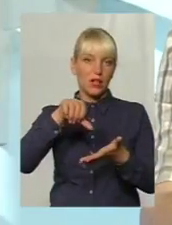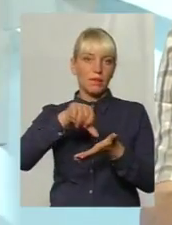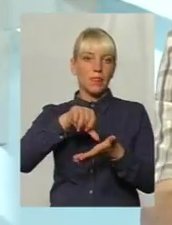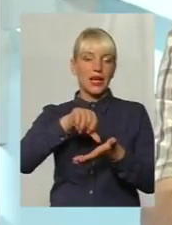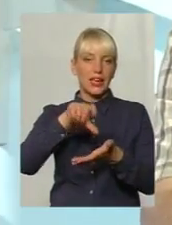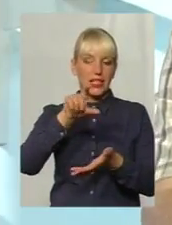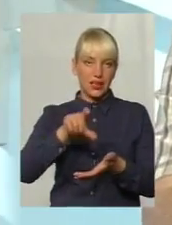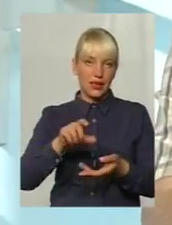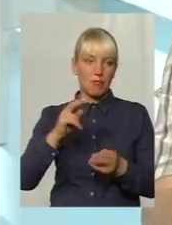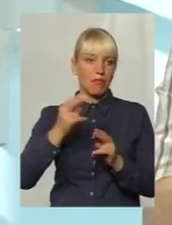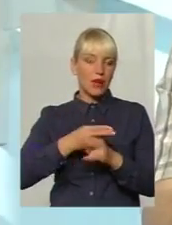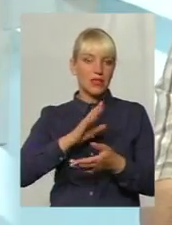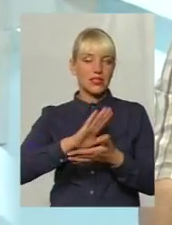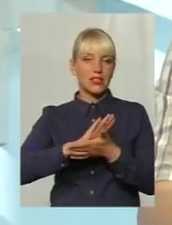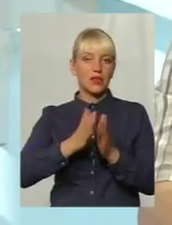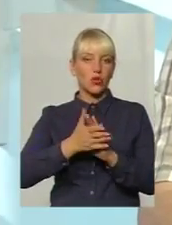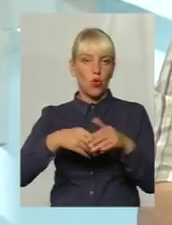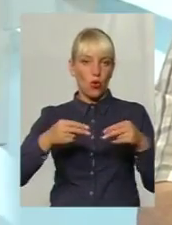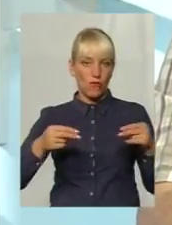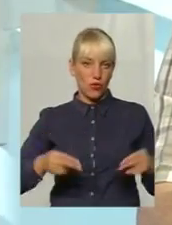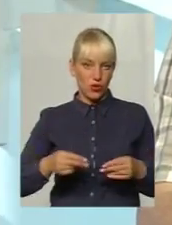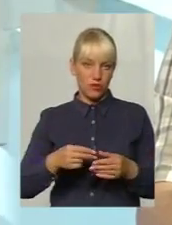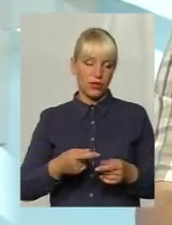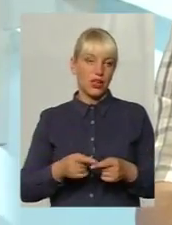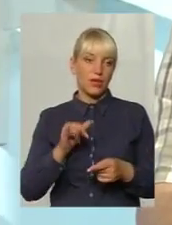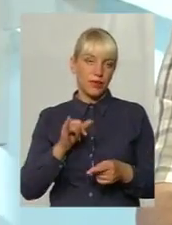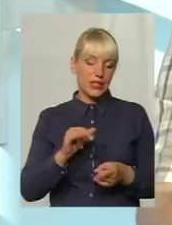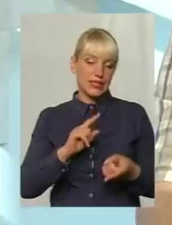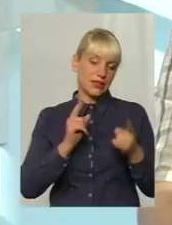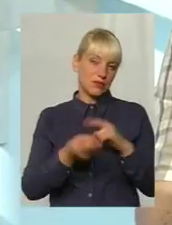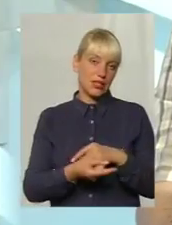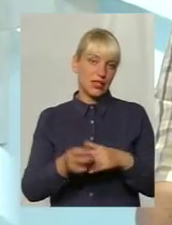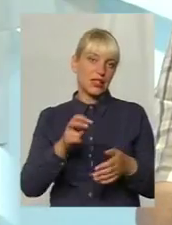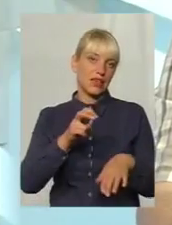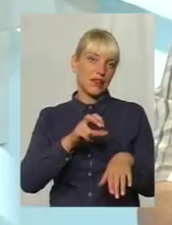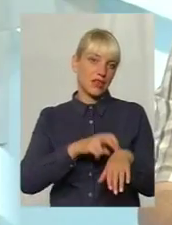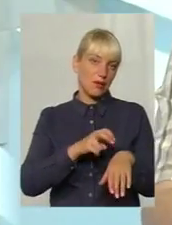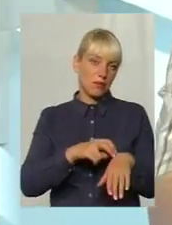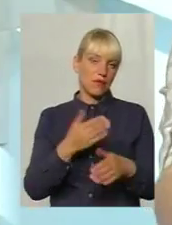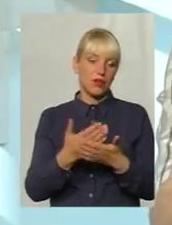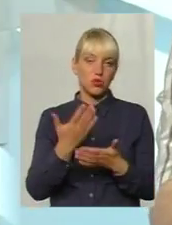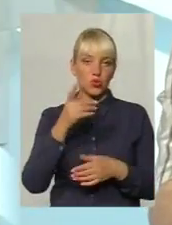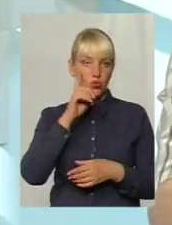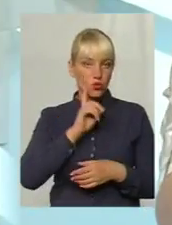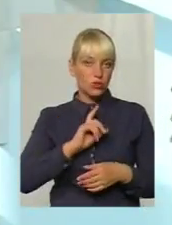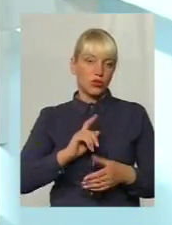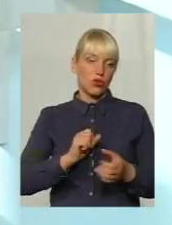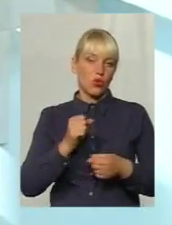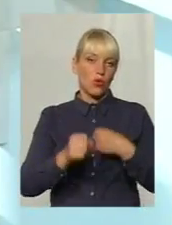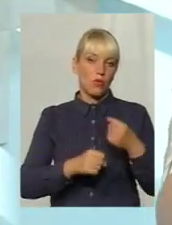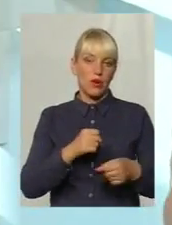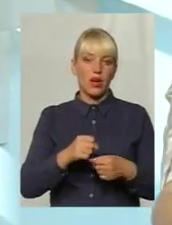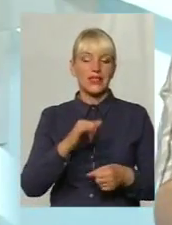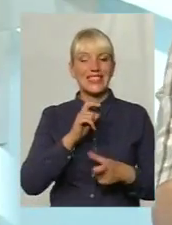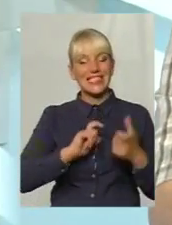підписань договорів. Тобто, змінити терапевта. Якщо йому зручно добиратись на інститутську, є четверту